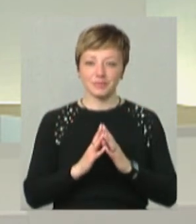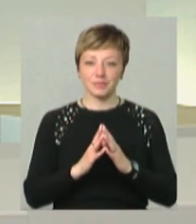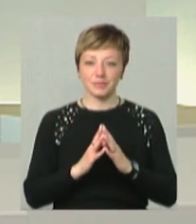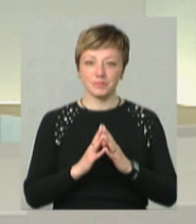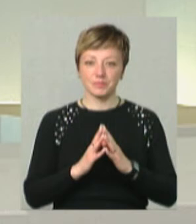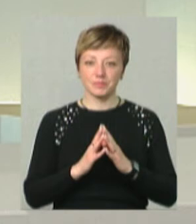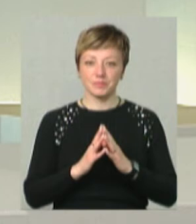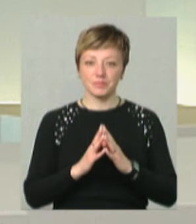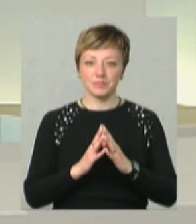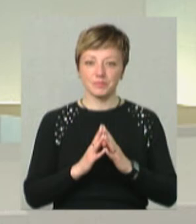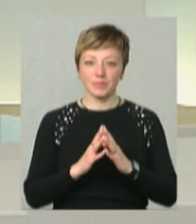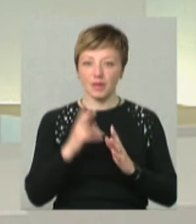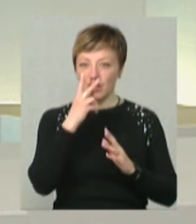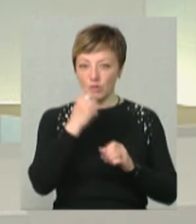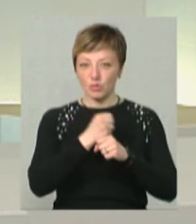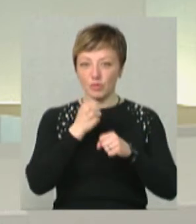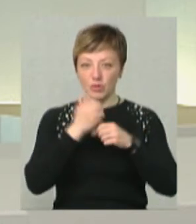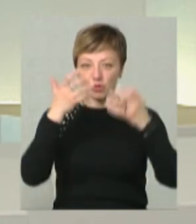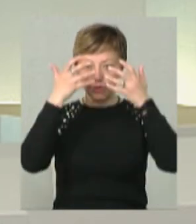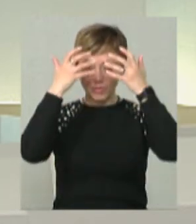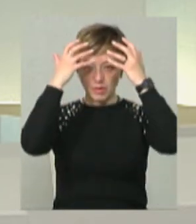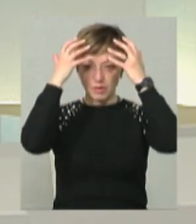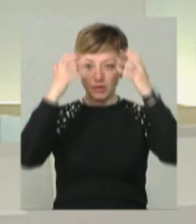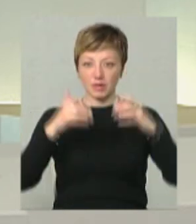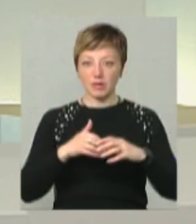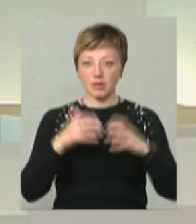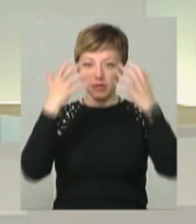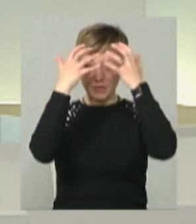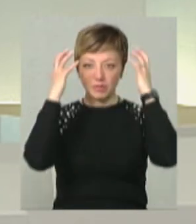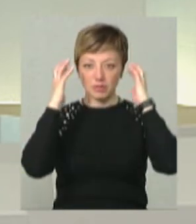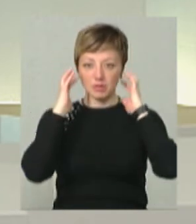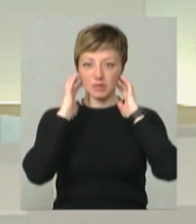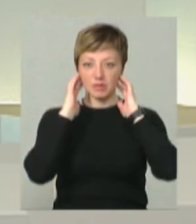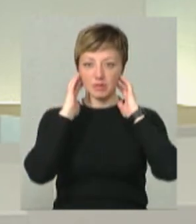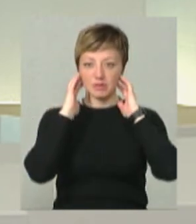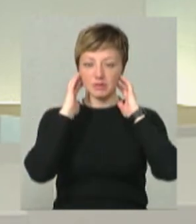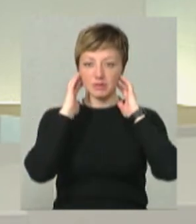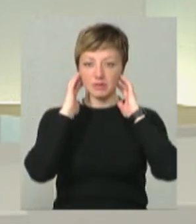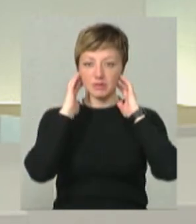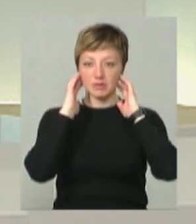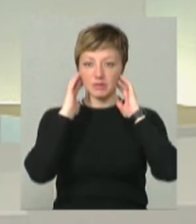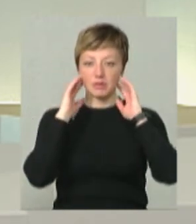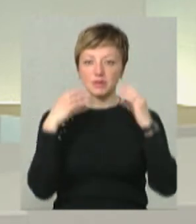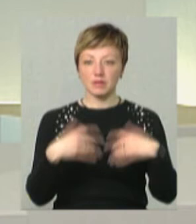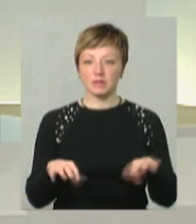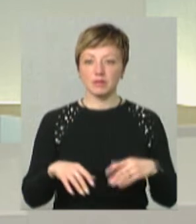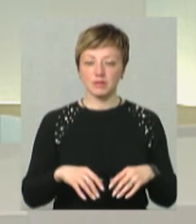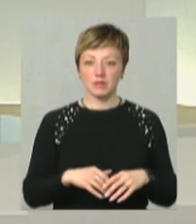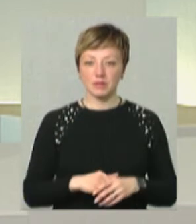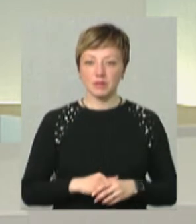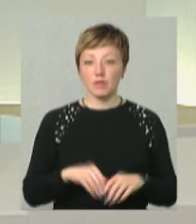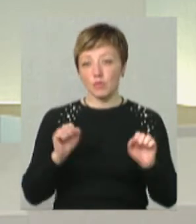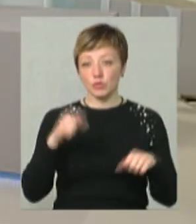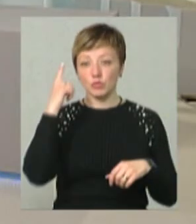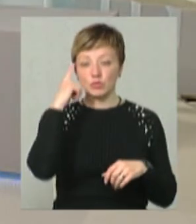Потім після семи секунд беремо від середини лоба. Отак проводимо до вух. І скидаємо цю енергію.